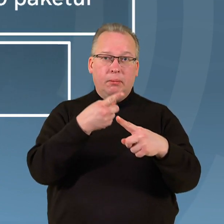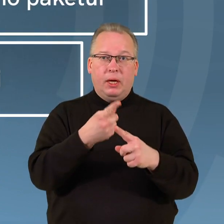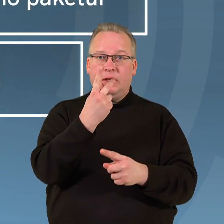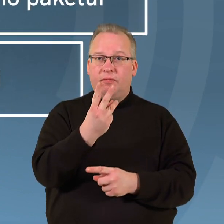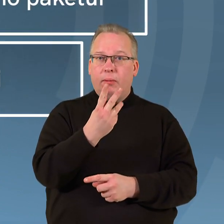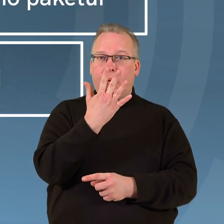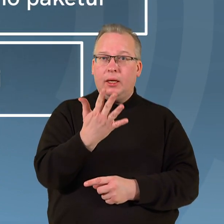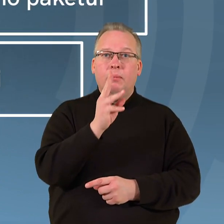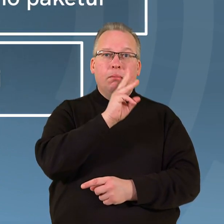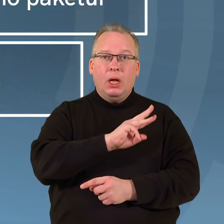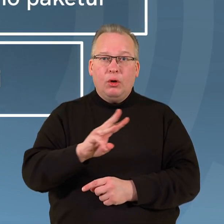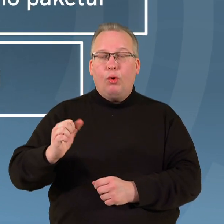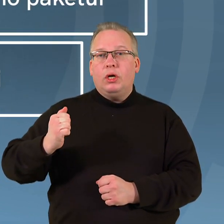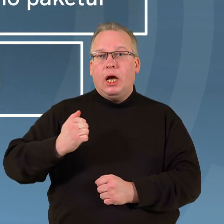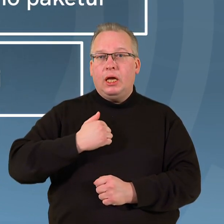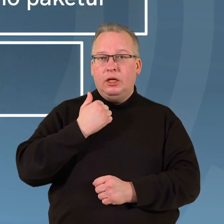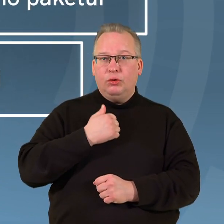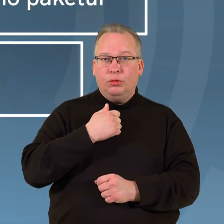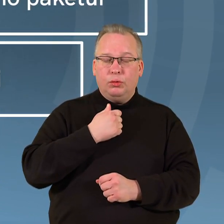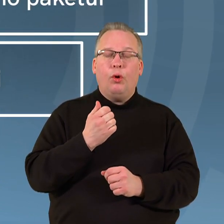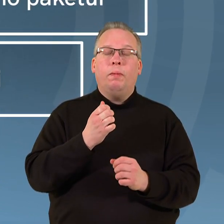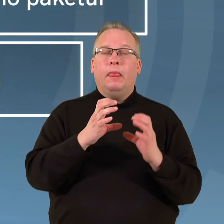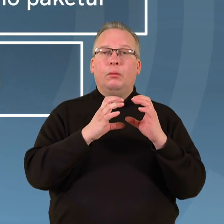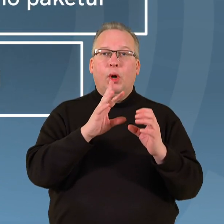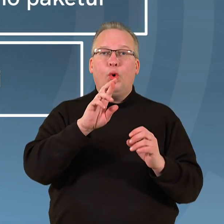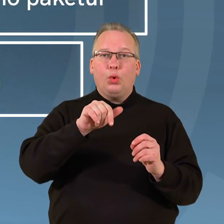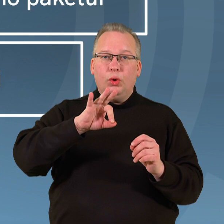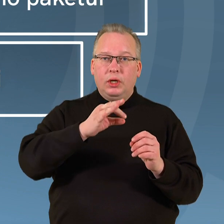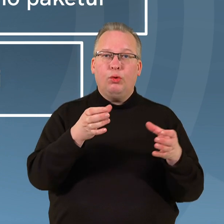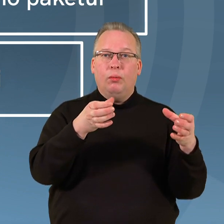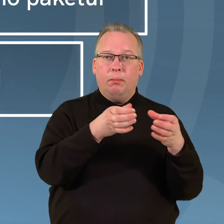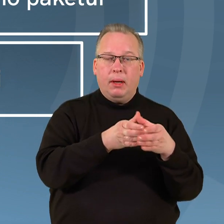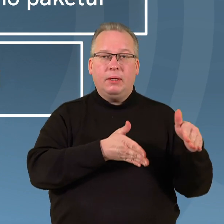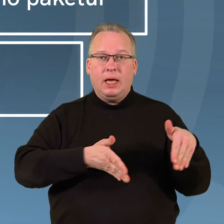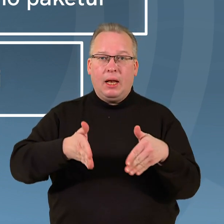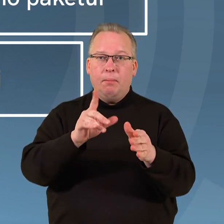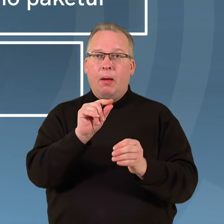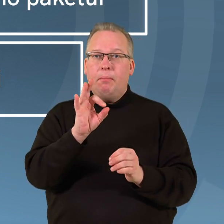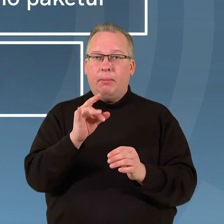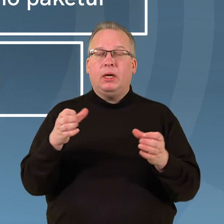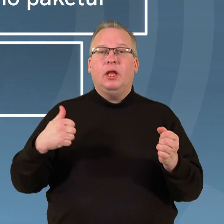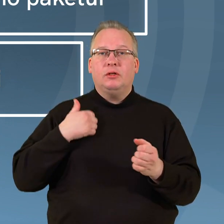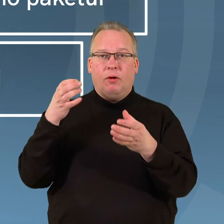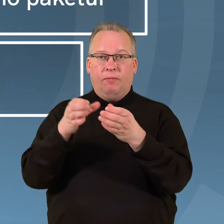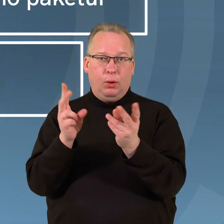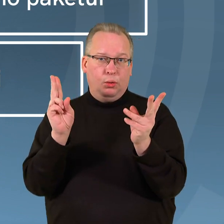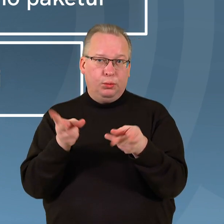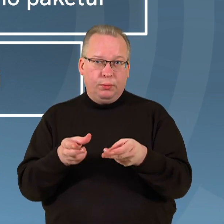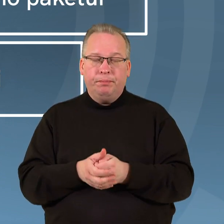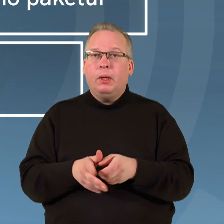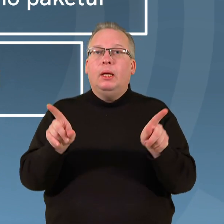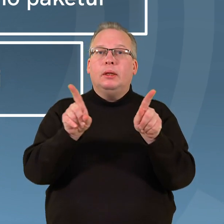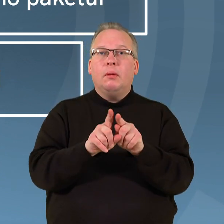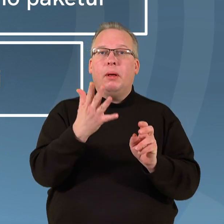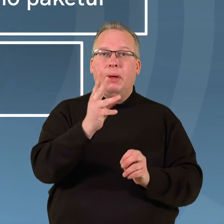milijonai numatomi karinio mobilumo paketui, rūdininkų poligono keliams bei pavradėjęs poligono poreikiams, taip pat